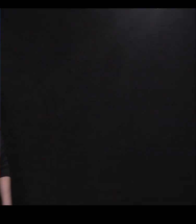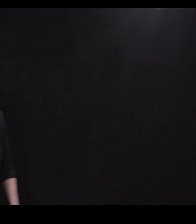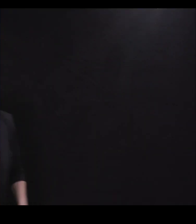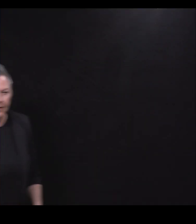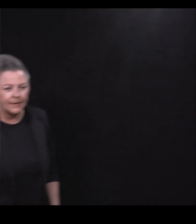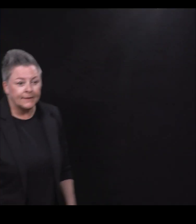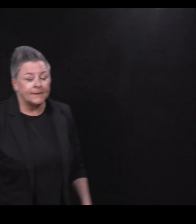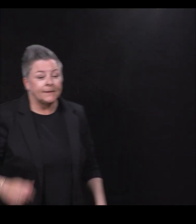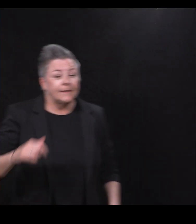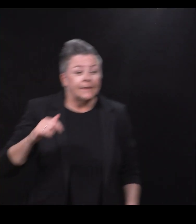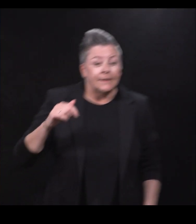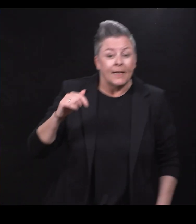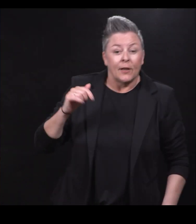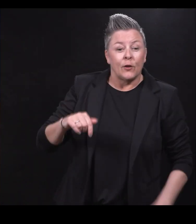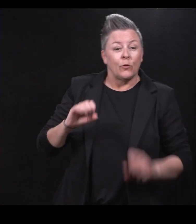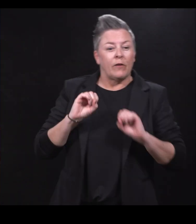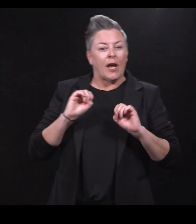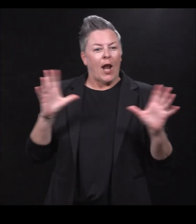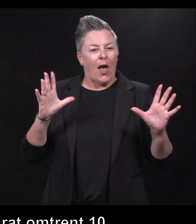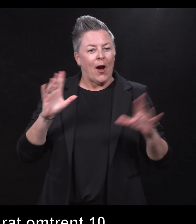Følgende takk i dagens program.